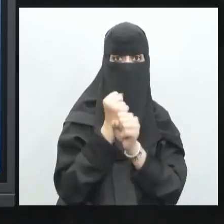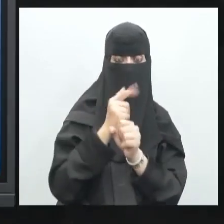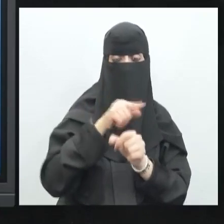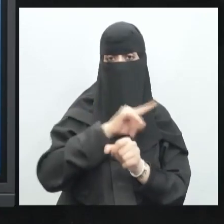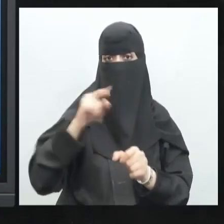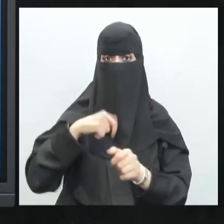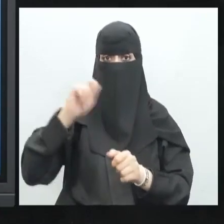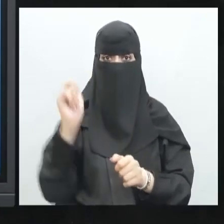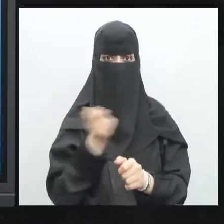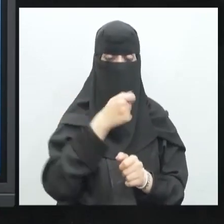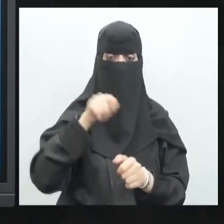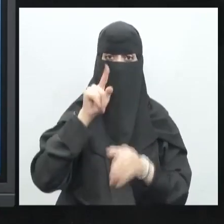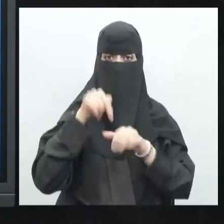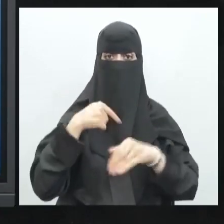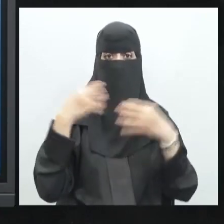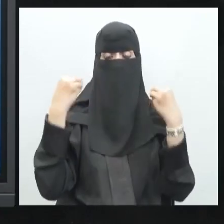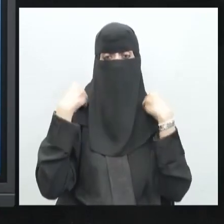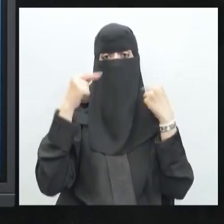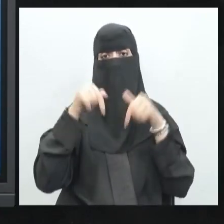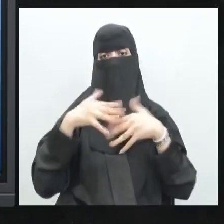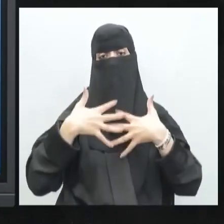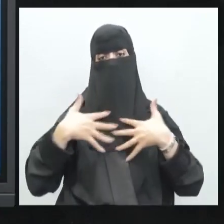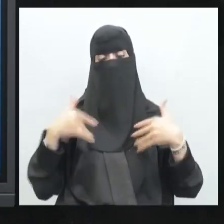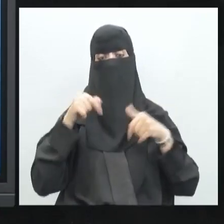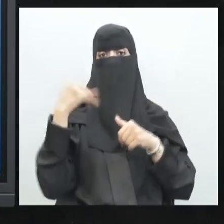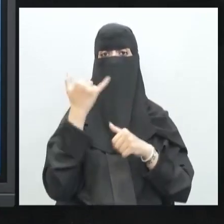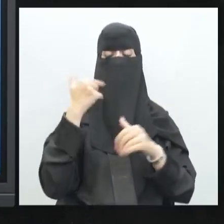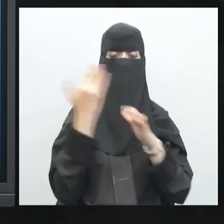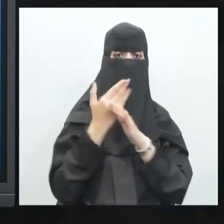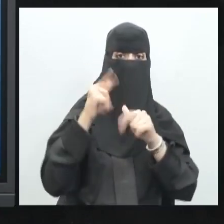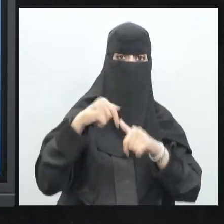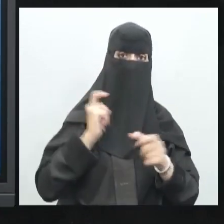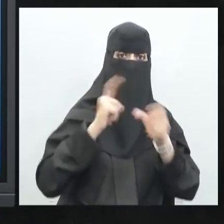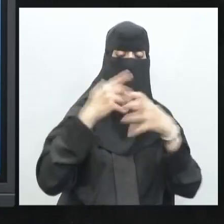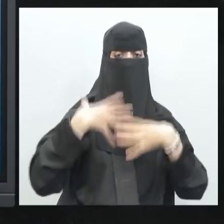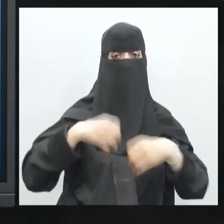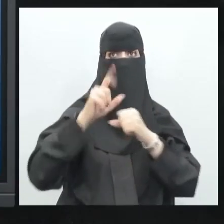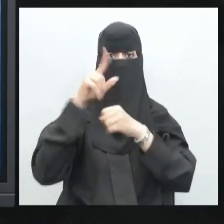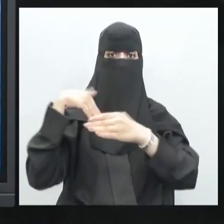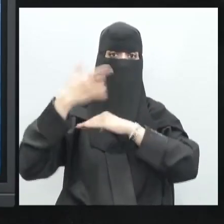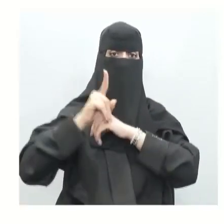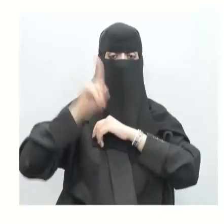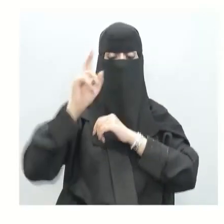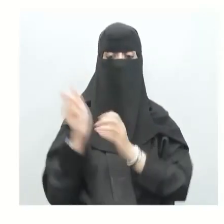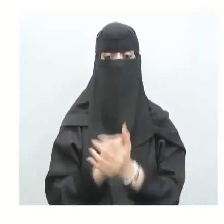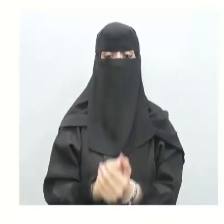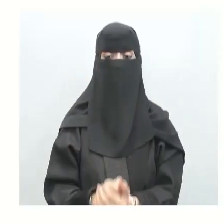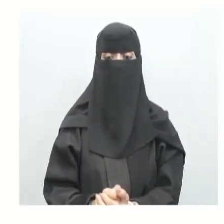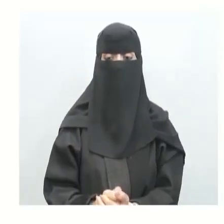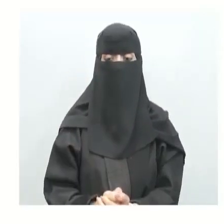ممارسة الرياضة إذن الراحة هي أحد أهم الأسباب التي تؤدي للشفاء بعد الله سبحانه وتعالى